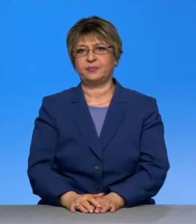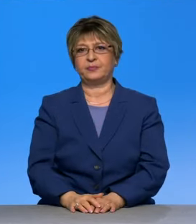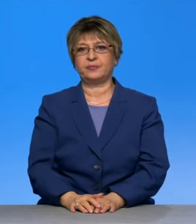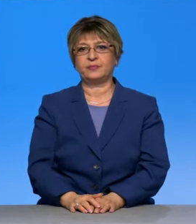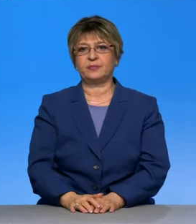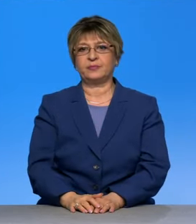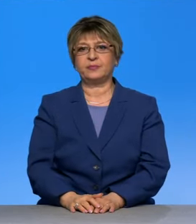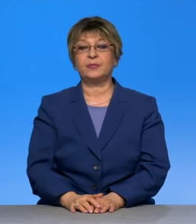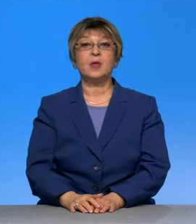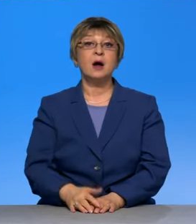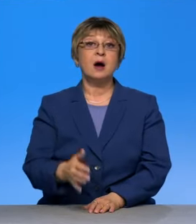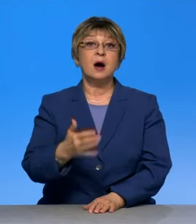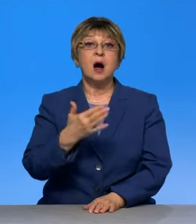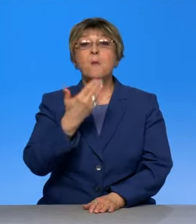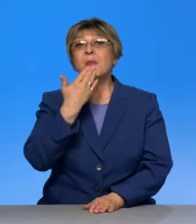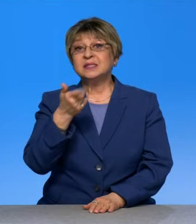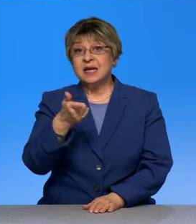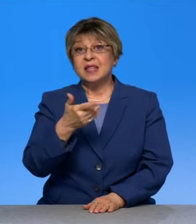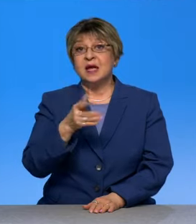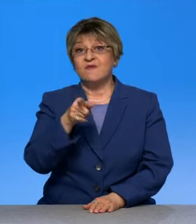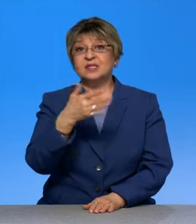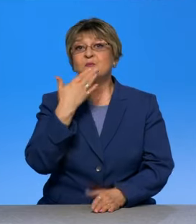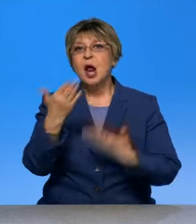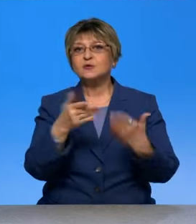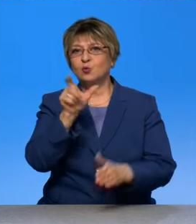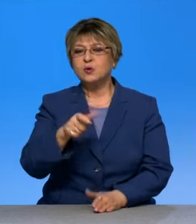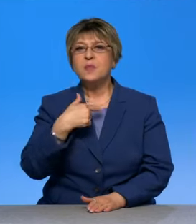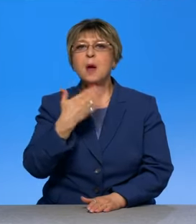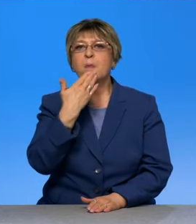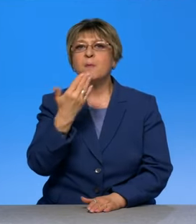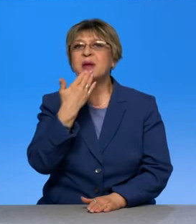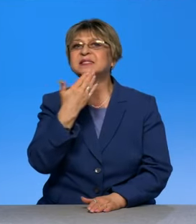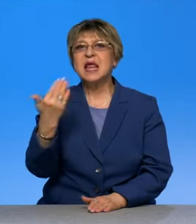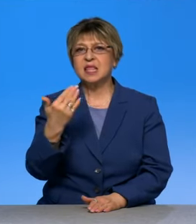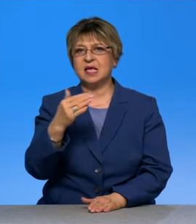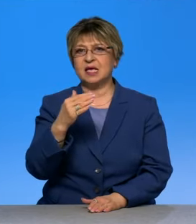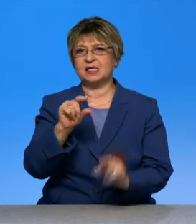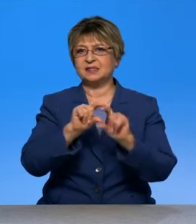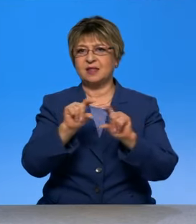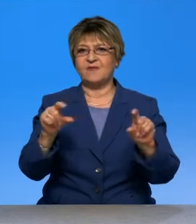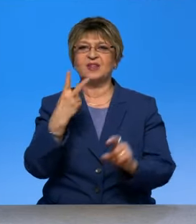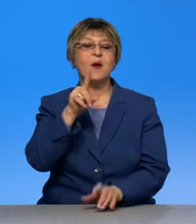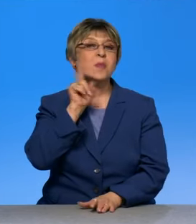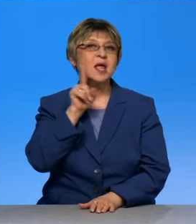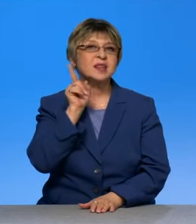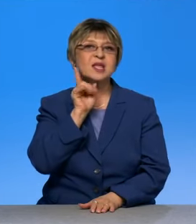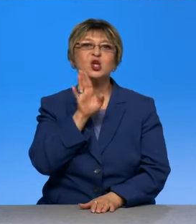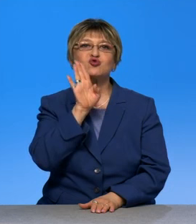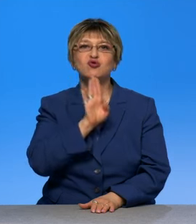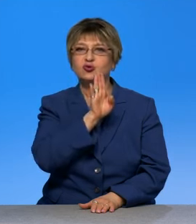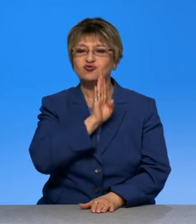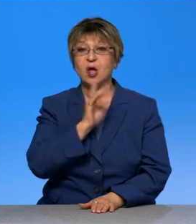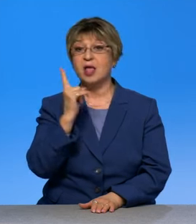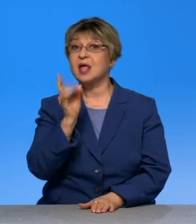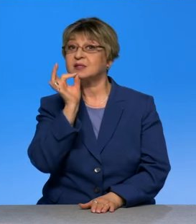вот эти опрошенные люди, которые... И вот мне понравились последние слова. Вот две молодые женщины. Одна